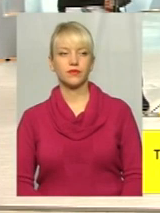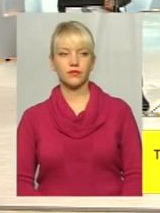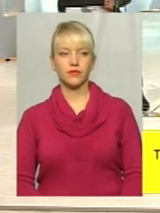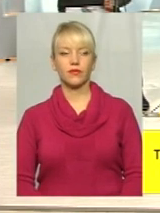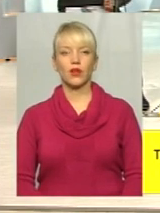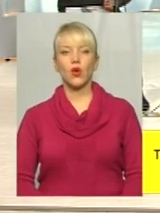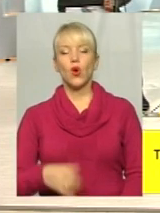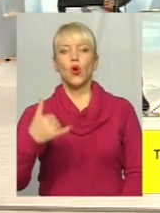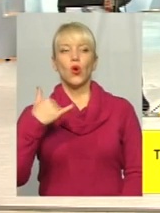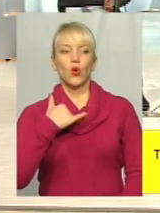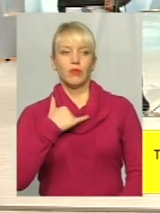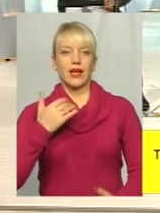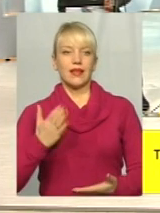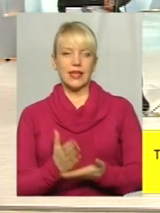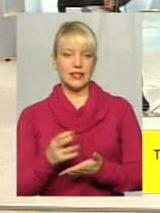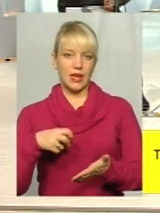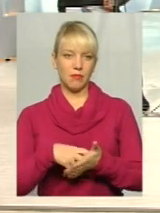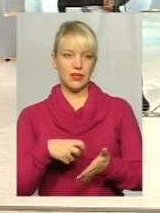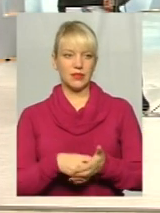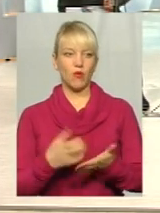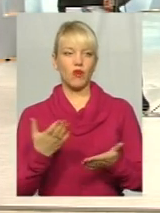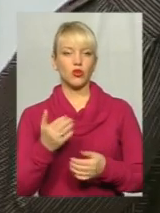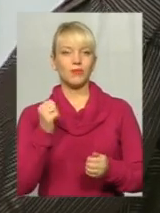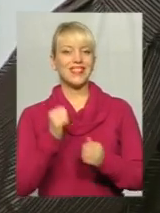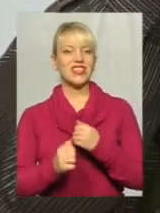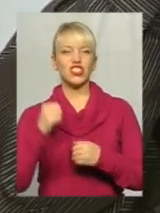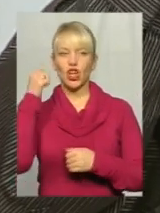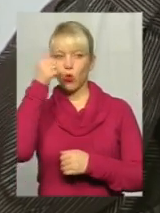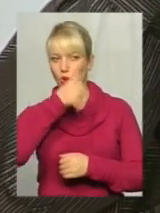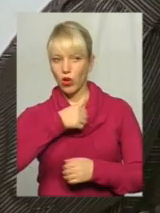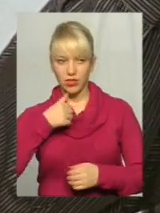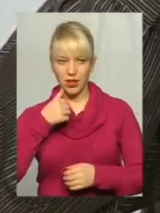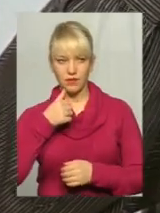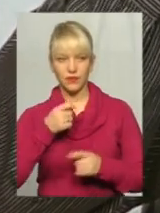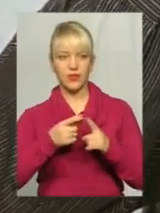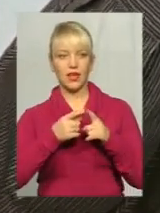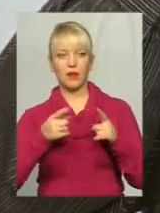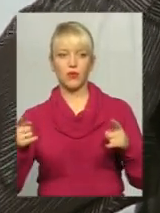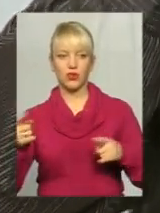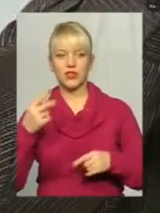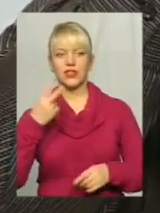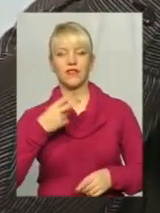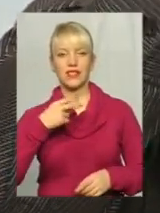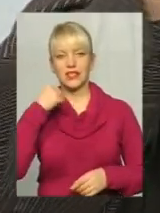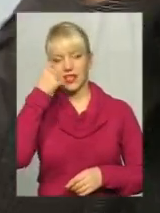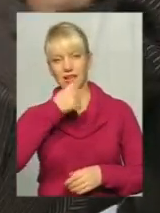у мене є письмо, в якому ми ежегодно, протягом 20 років